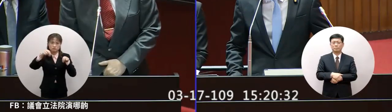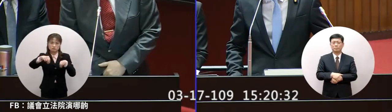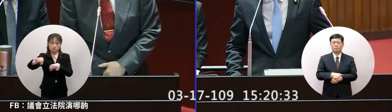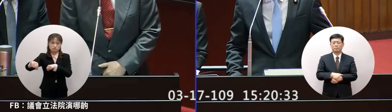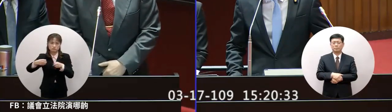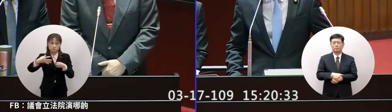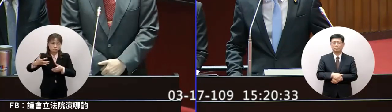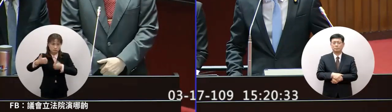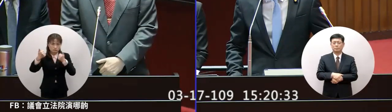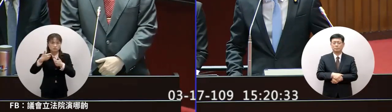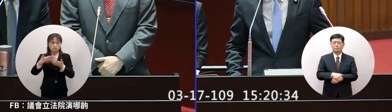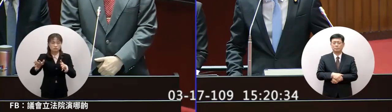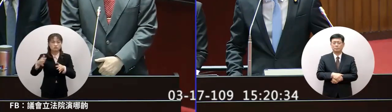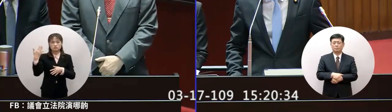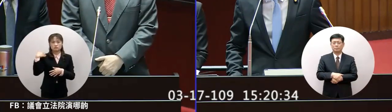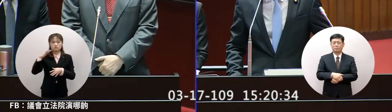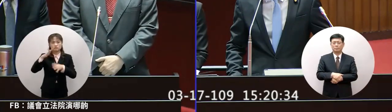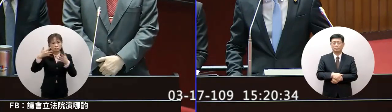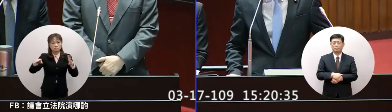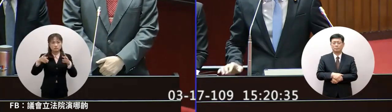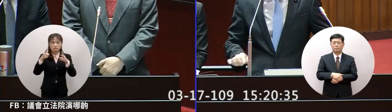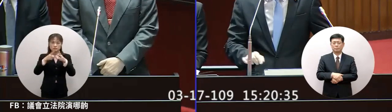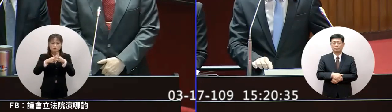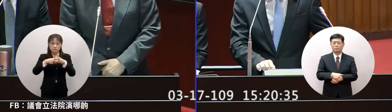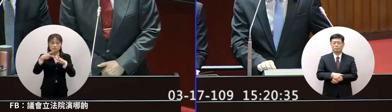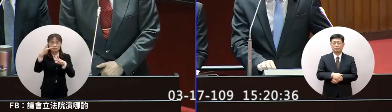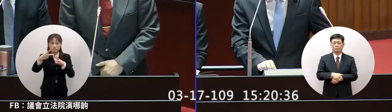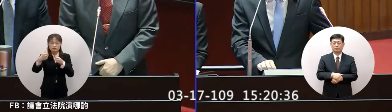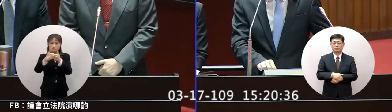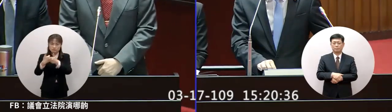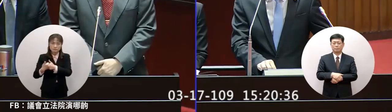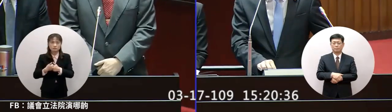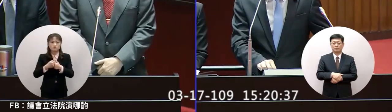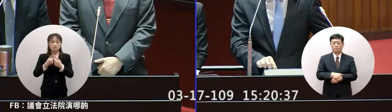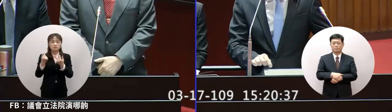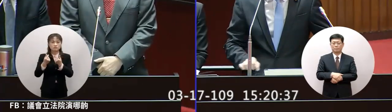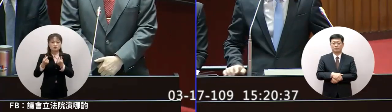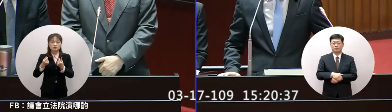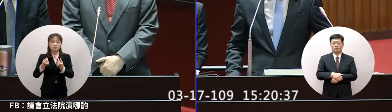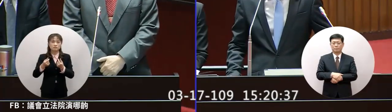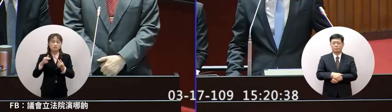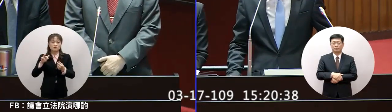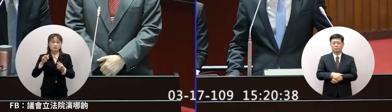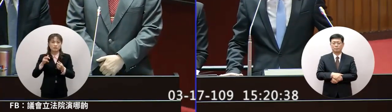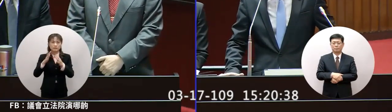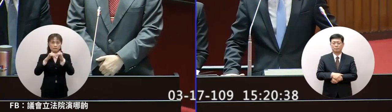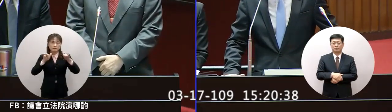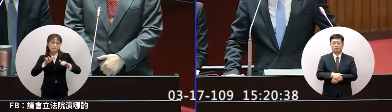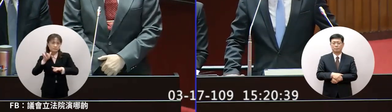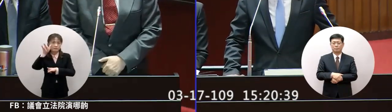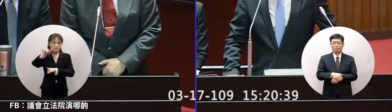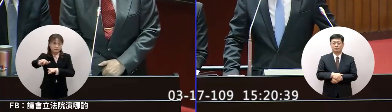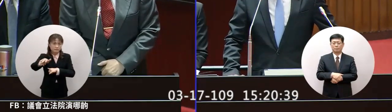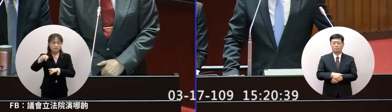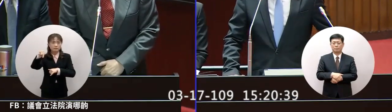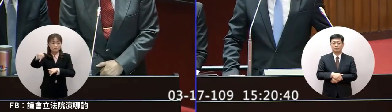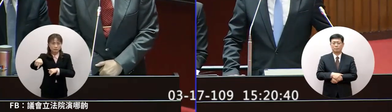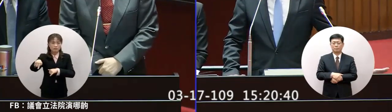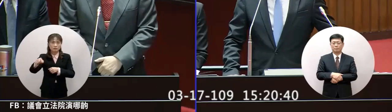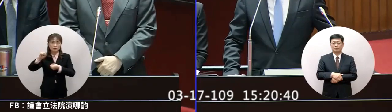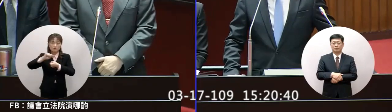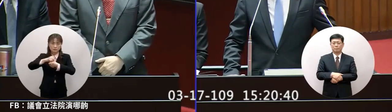的小兩會那麼有關民航包括過去所謂加班機等等基本上是由民航之間的小兩會